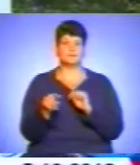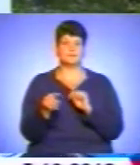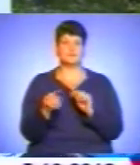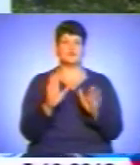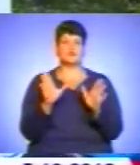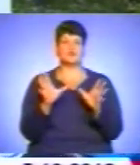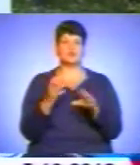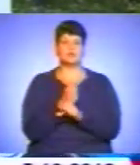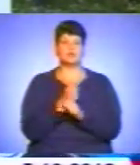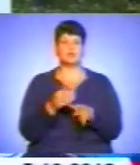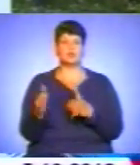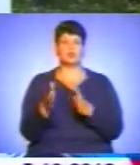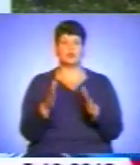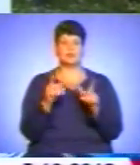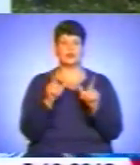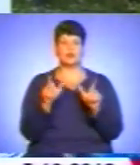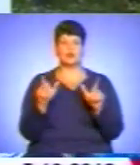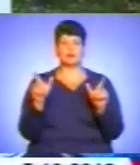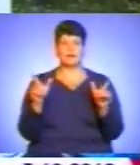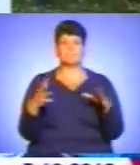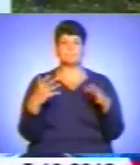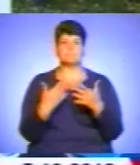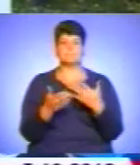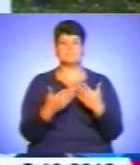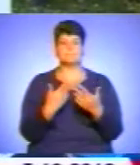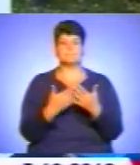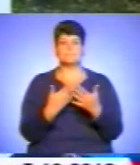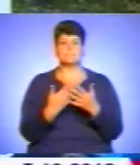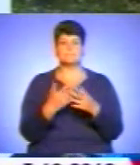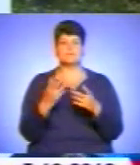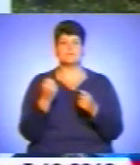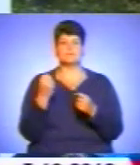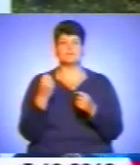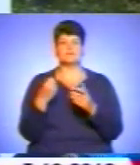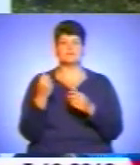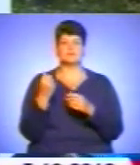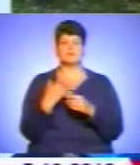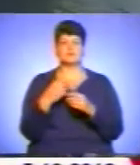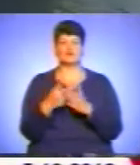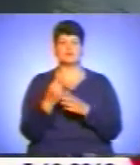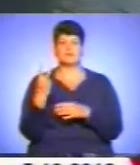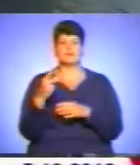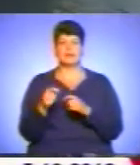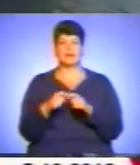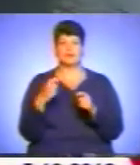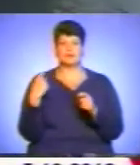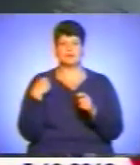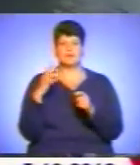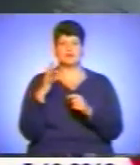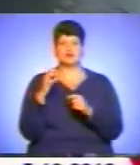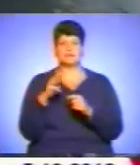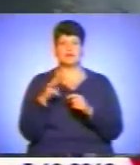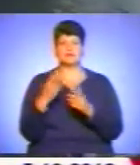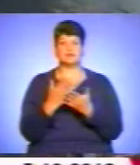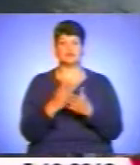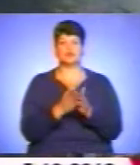Скоротили дорогу для людей практично від 12 до 15 кілометрів. Цим вона є і корисна. На 500 метрів довшою стала